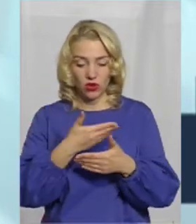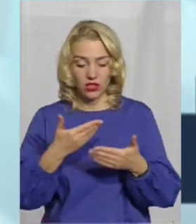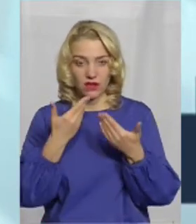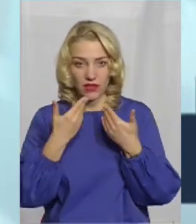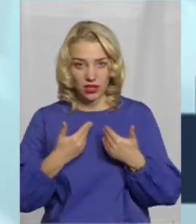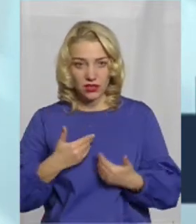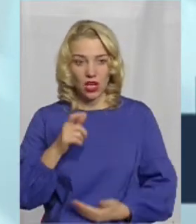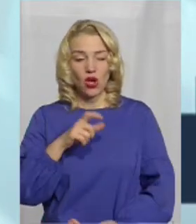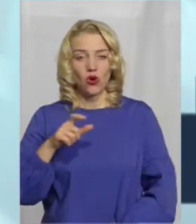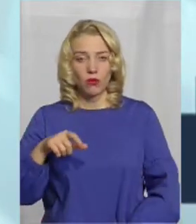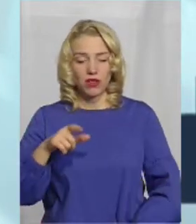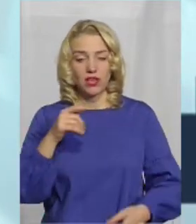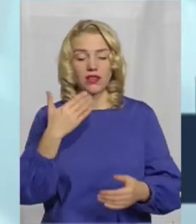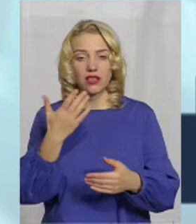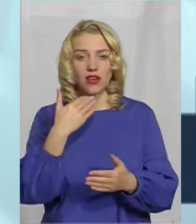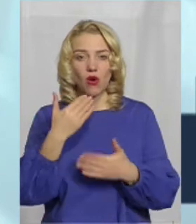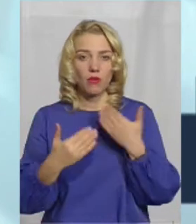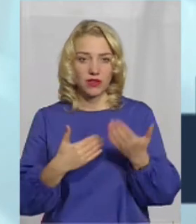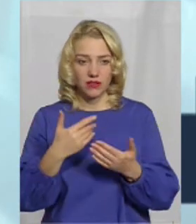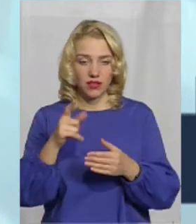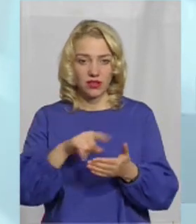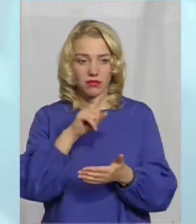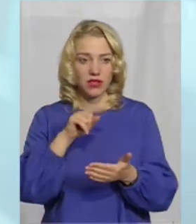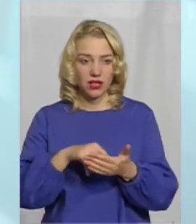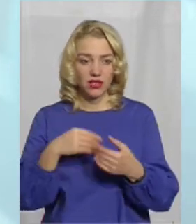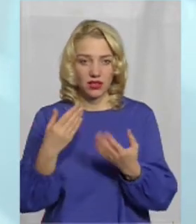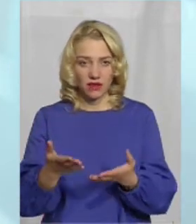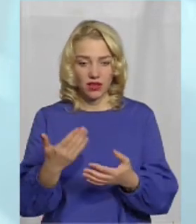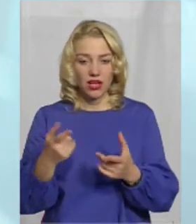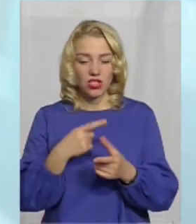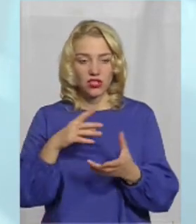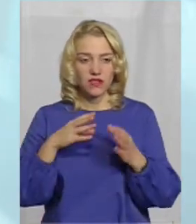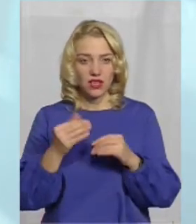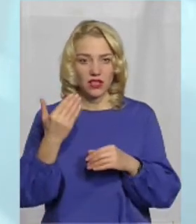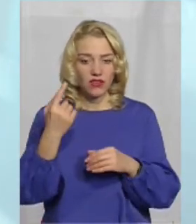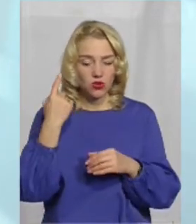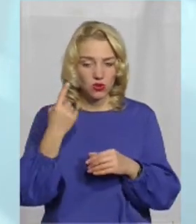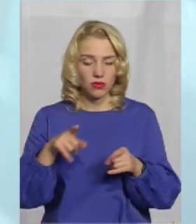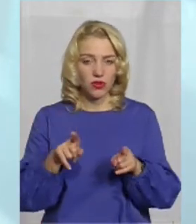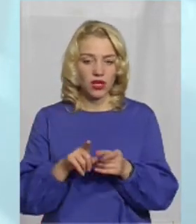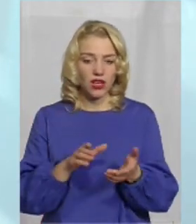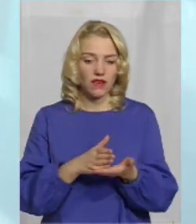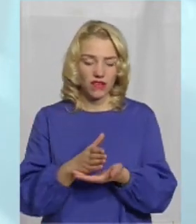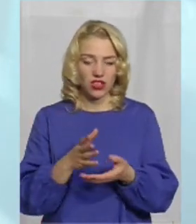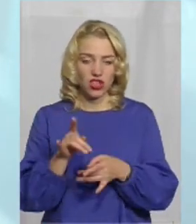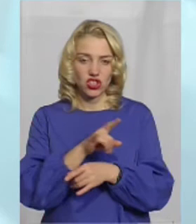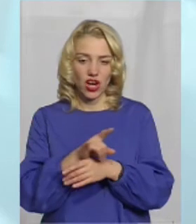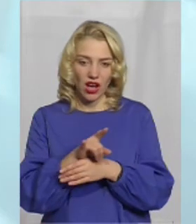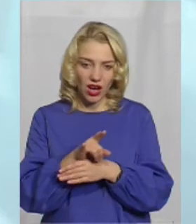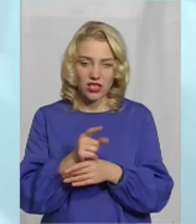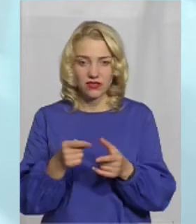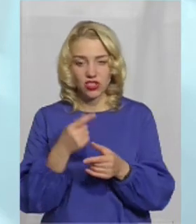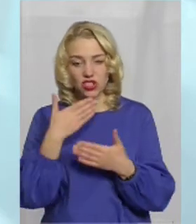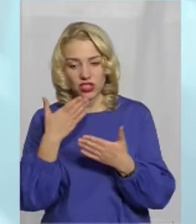громадяни, їх опитували, їм задавали запитання, чи взагалі ви чули про такий вид шахрайства, чи читали, бачили. І дуже